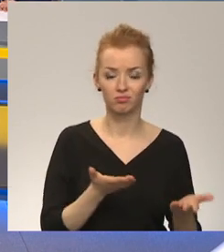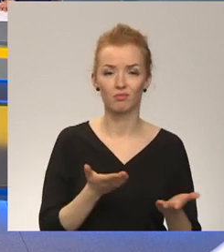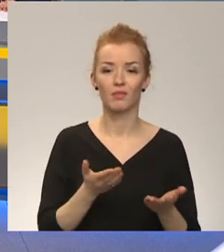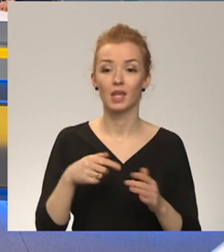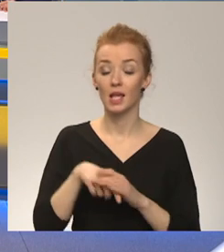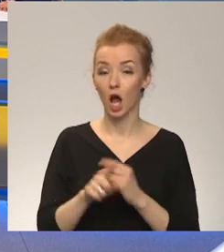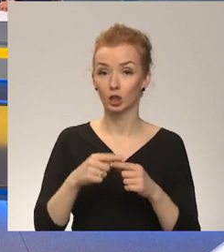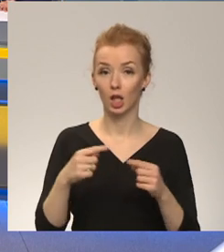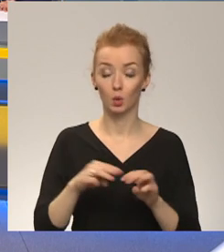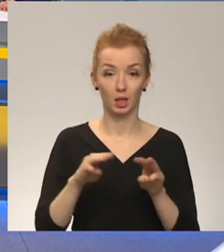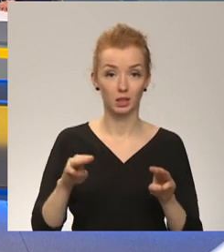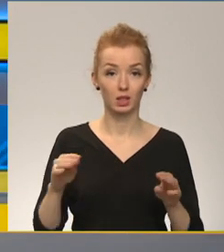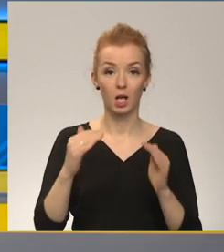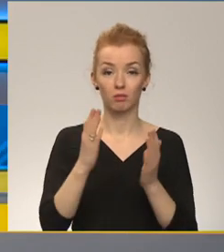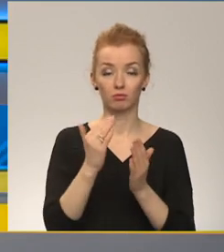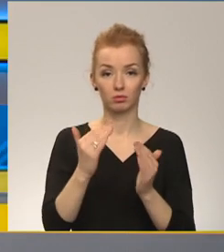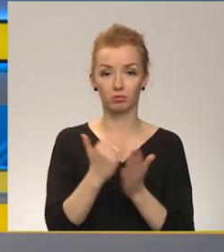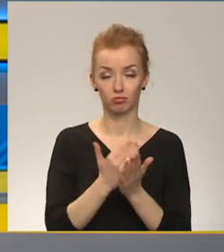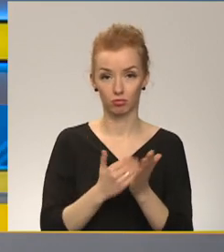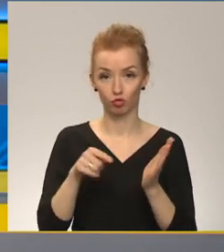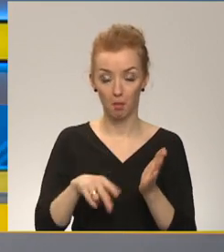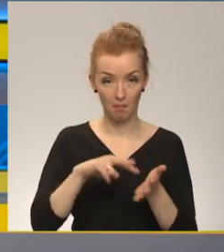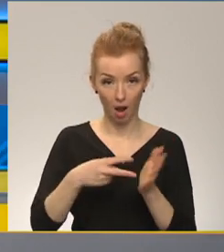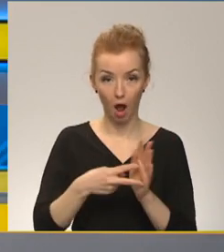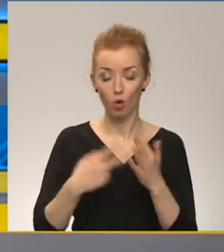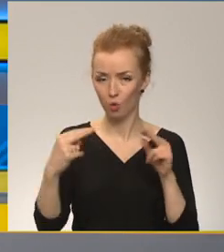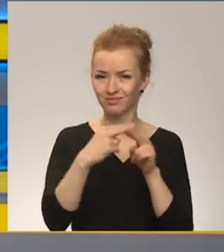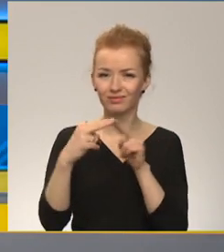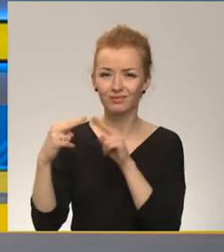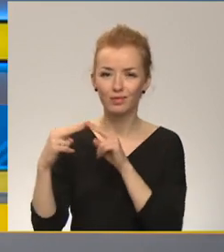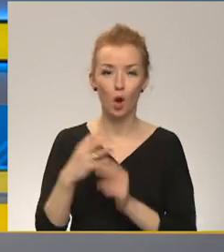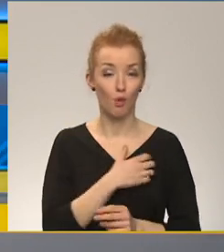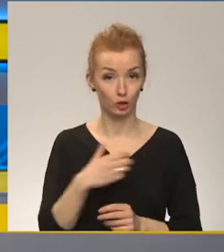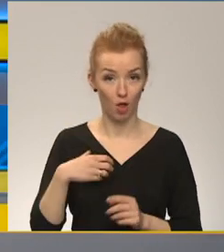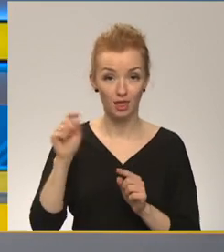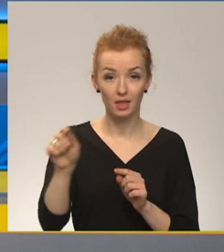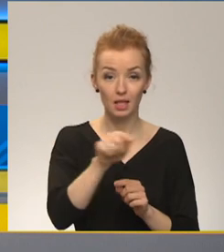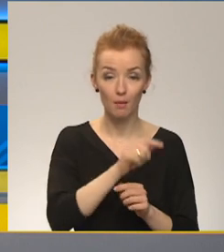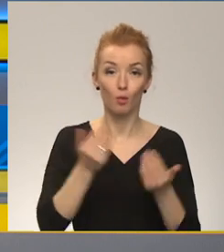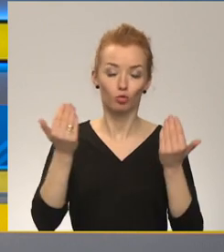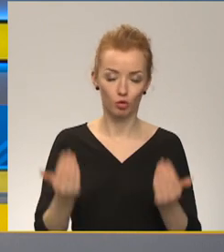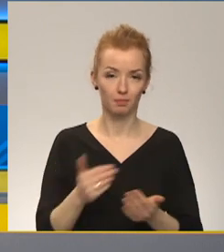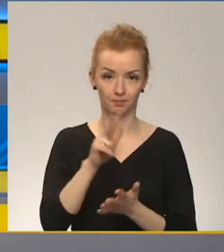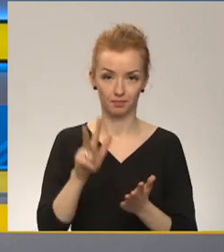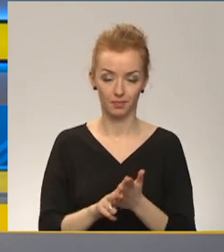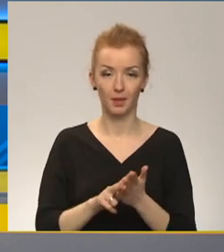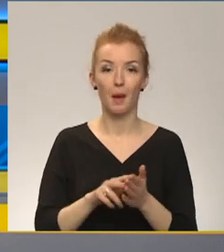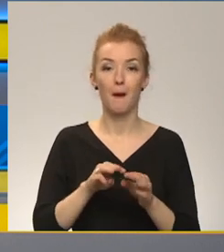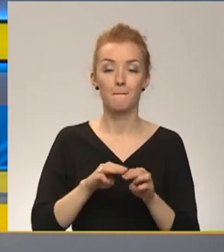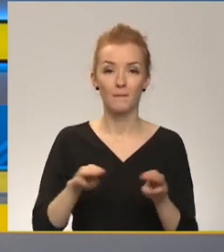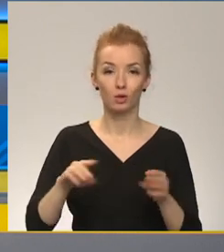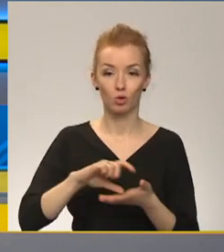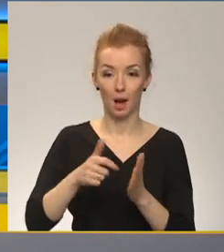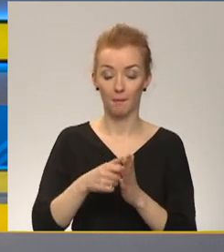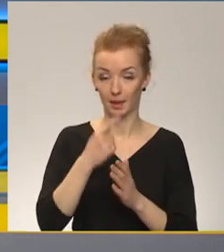ministrī, gatavojot šo plānu, ir sazinājusies ar pašvaldībām un šis plāns šodien ir pieņemts ministrs kabinetā, nulikā ir noticis un vēl